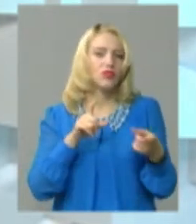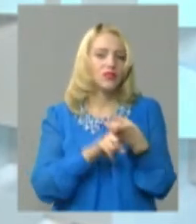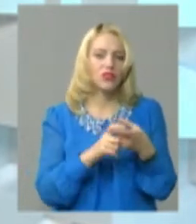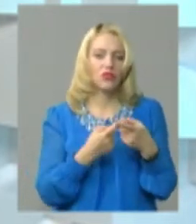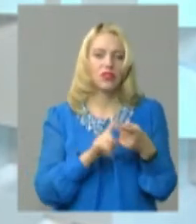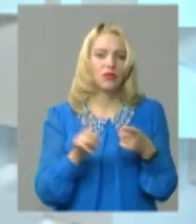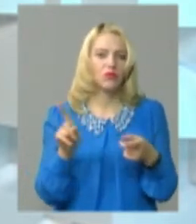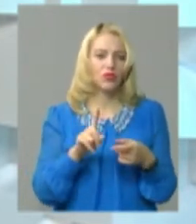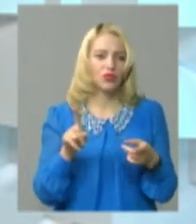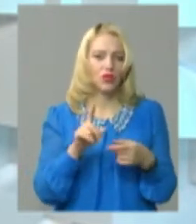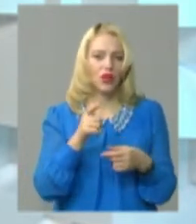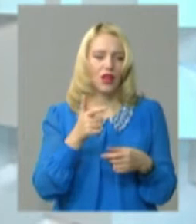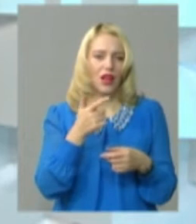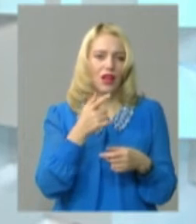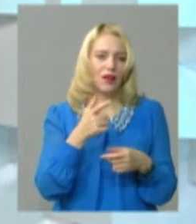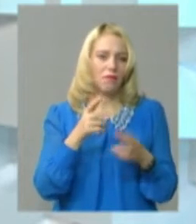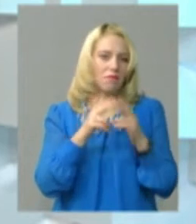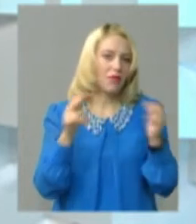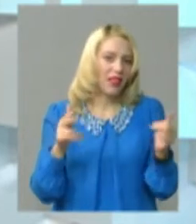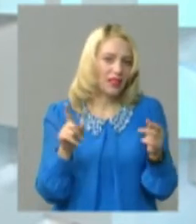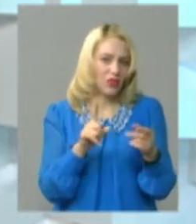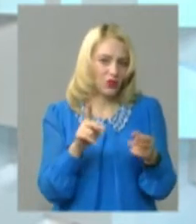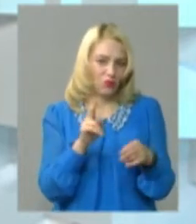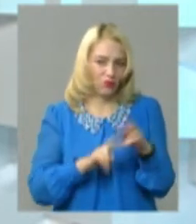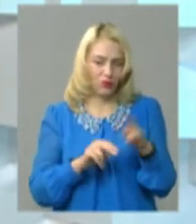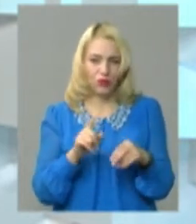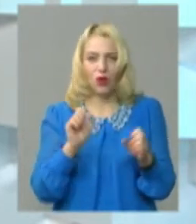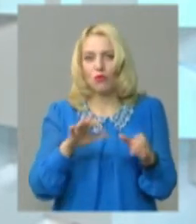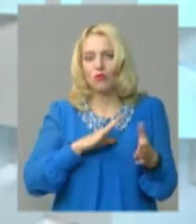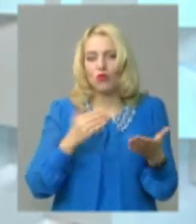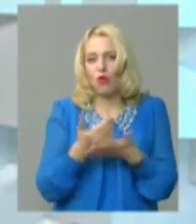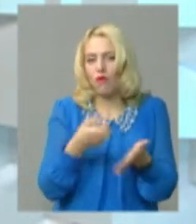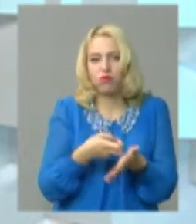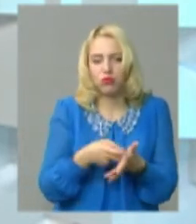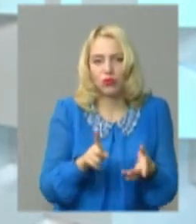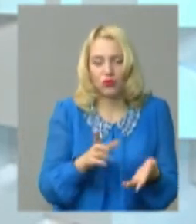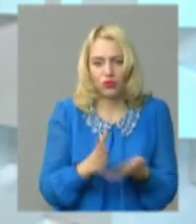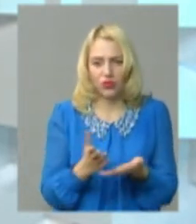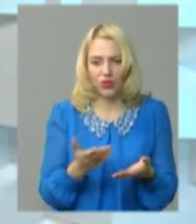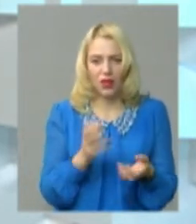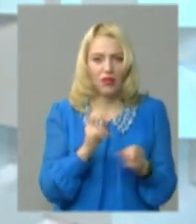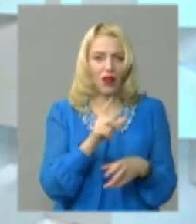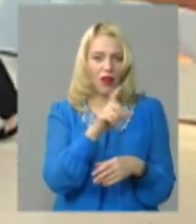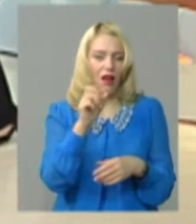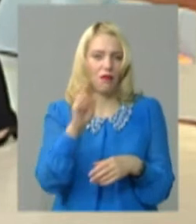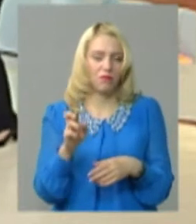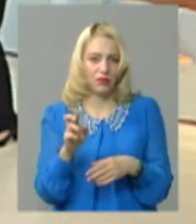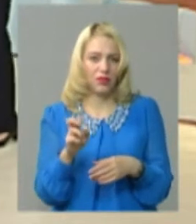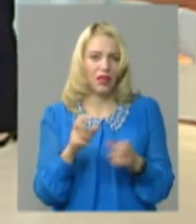тим орденпалацом, що будується, може, в зв'язку з якимось, то нова пошта, є, що може, як грузовий, як хаб. Як